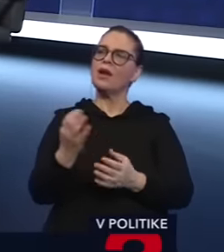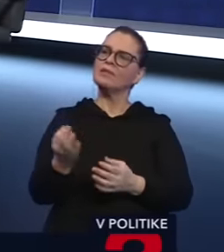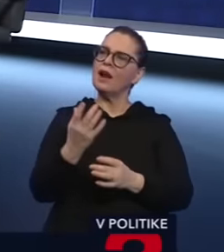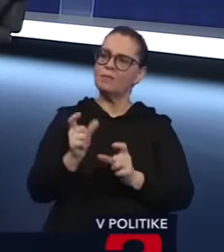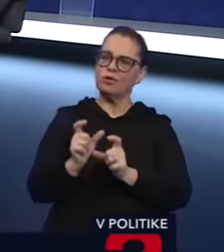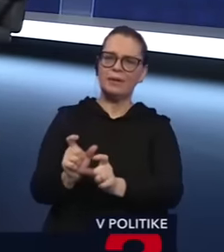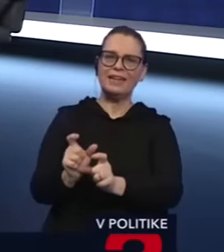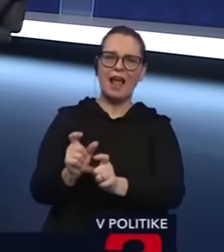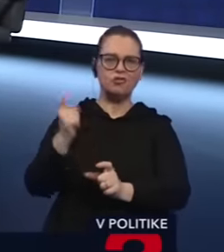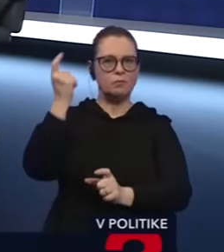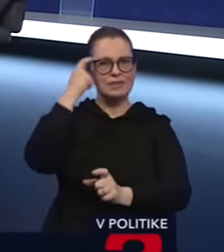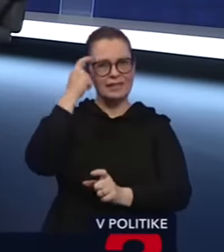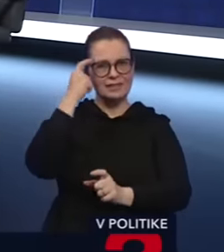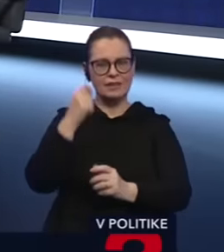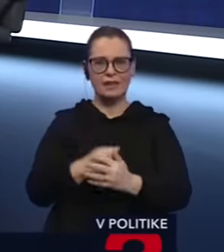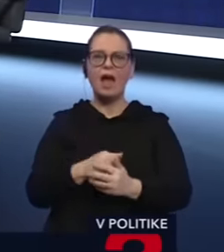pritlačiť psychicky